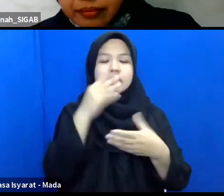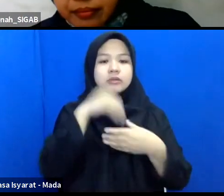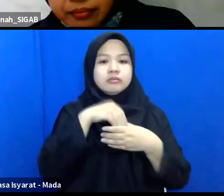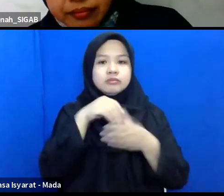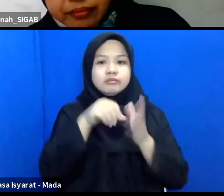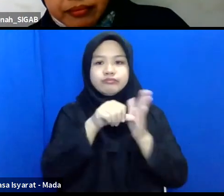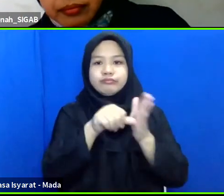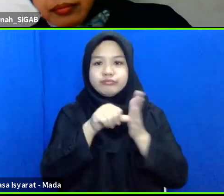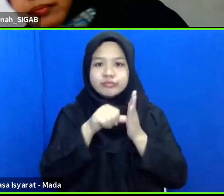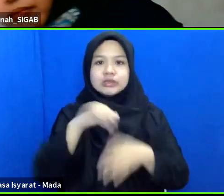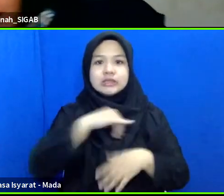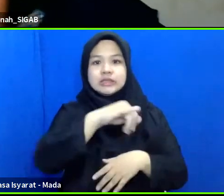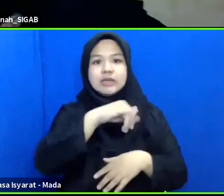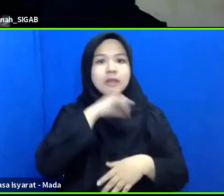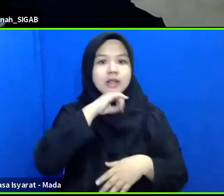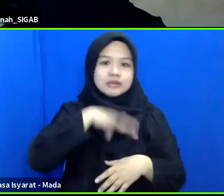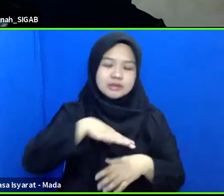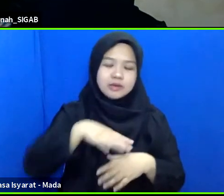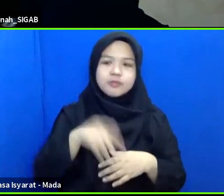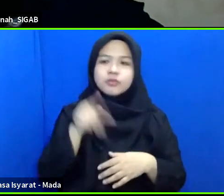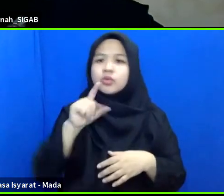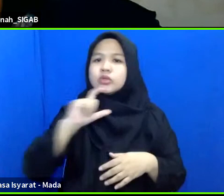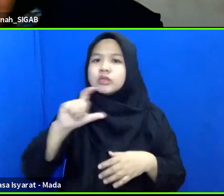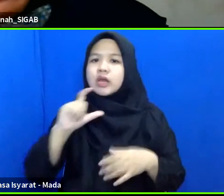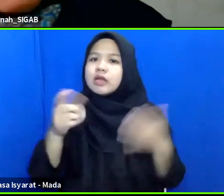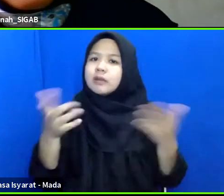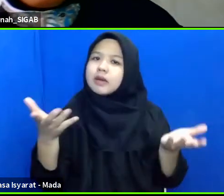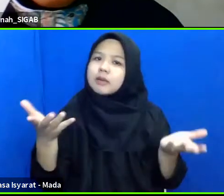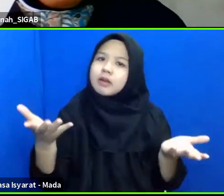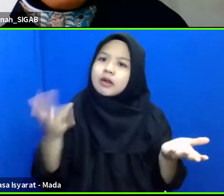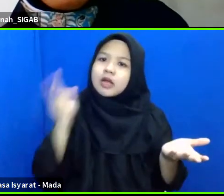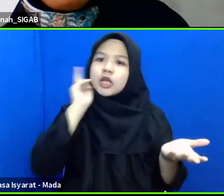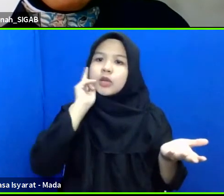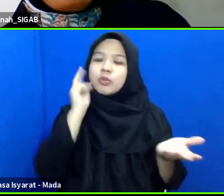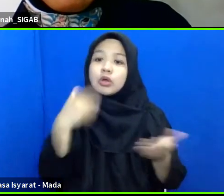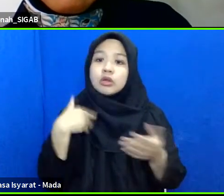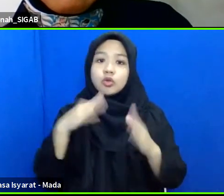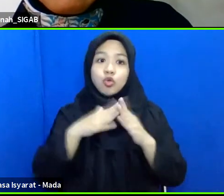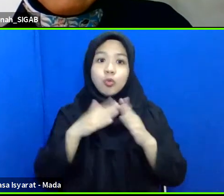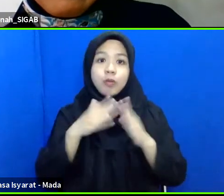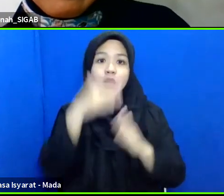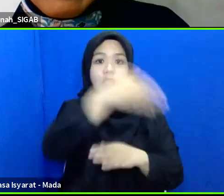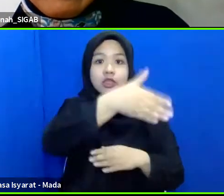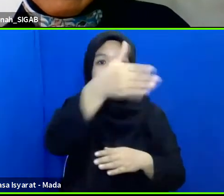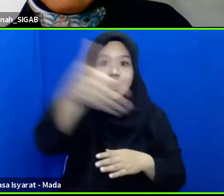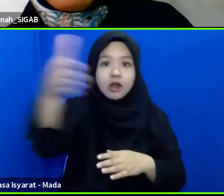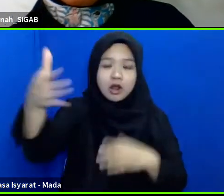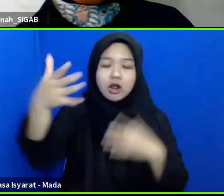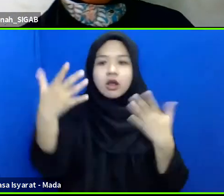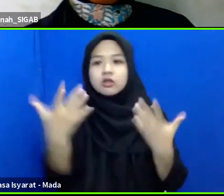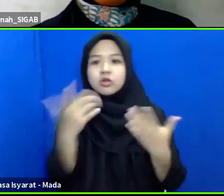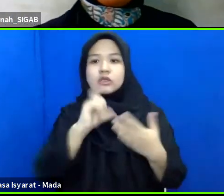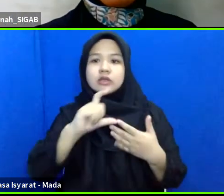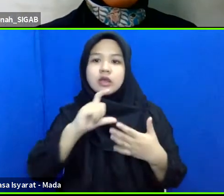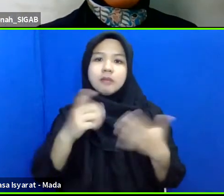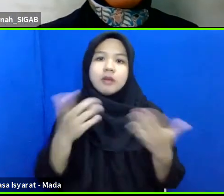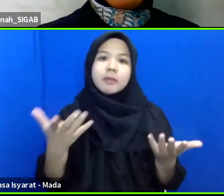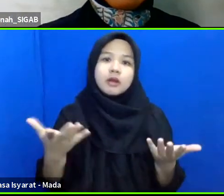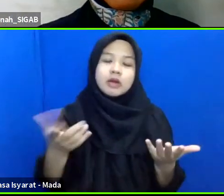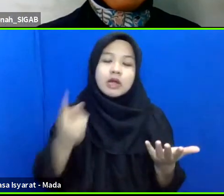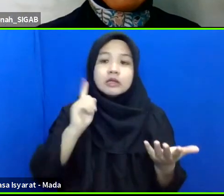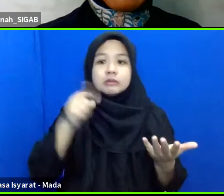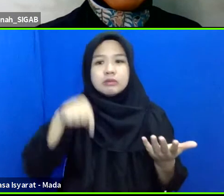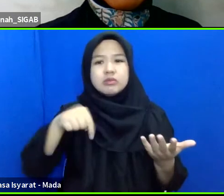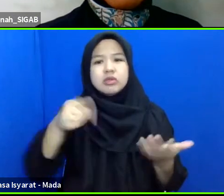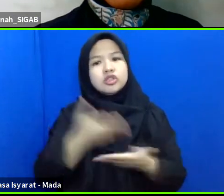oh gitu itu caranya ibu datang ke rumah-rumah mereka atau melalui apa gitu Bu karena kan ini